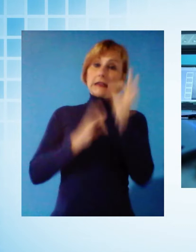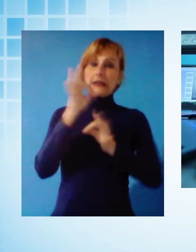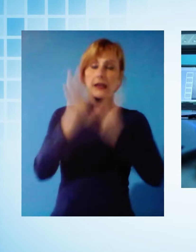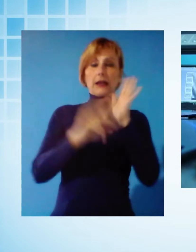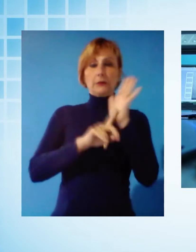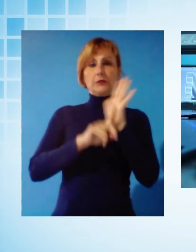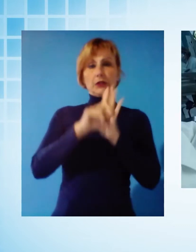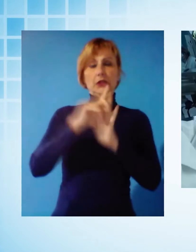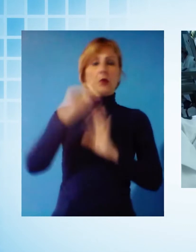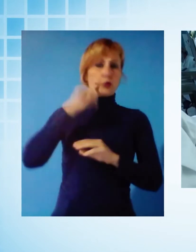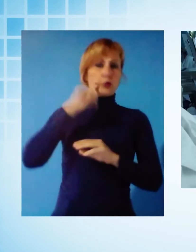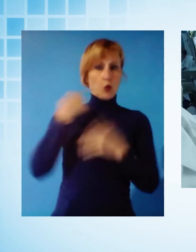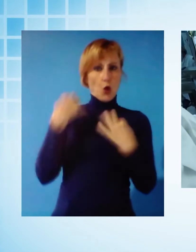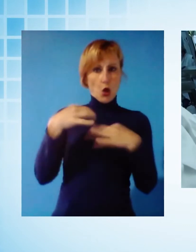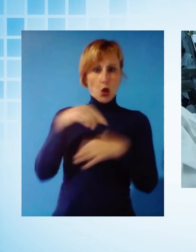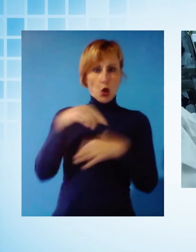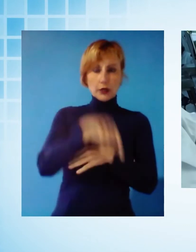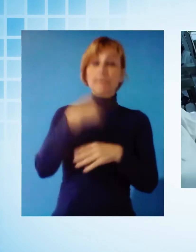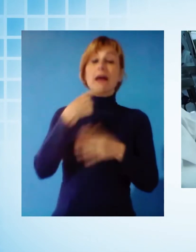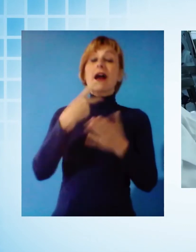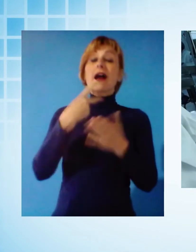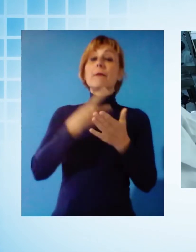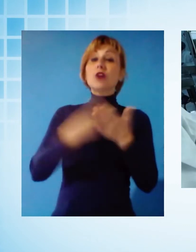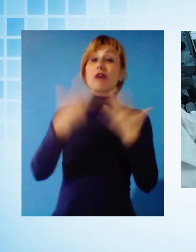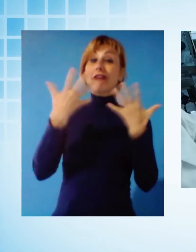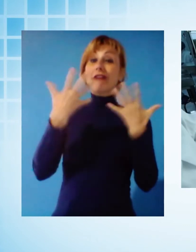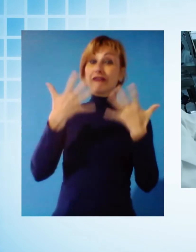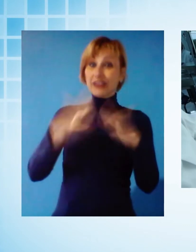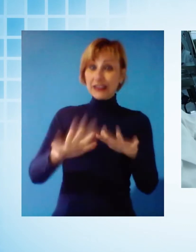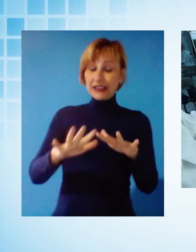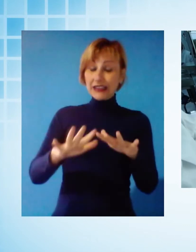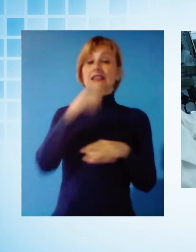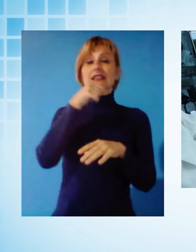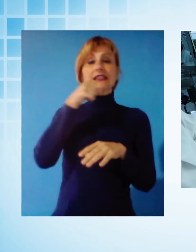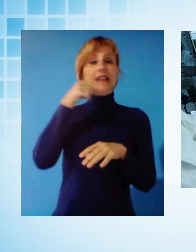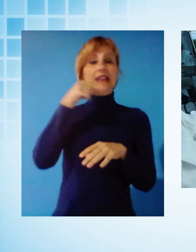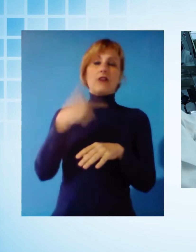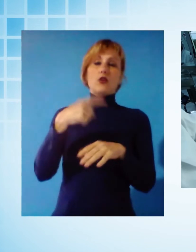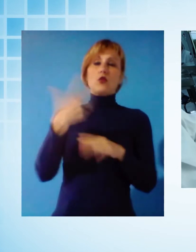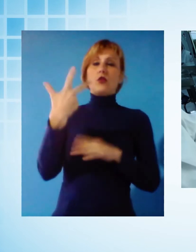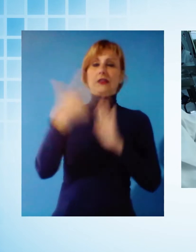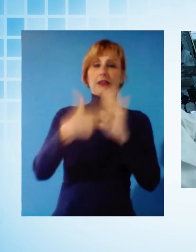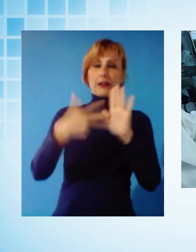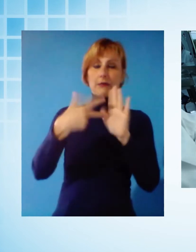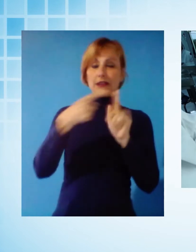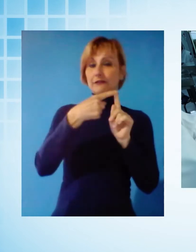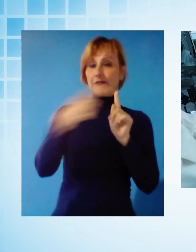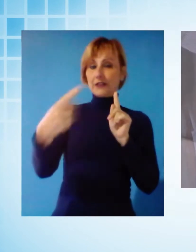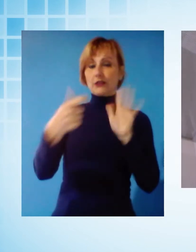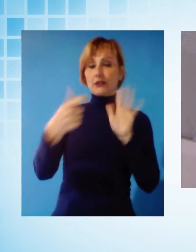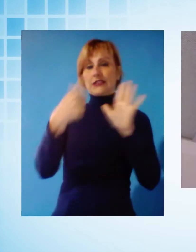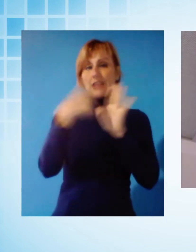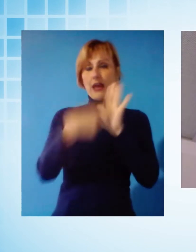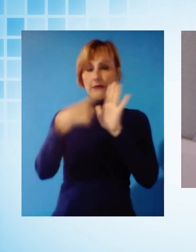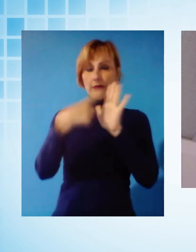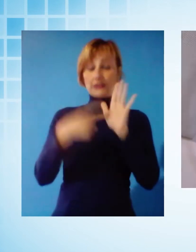dichiarare conclusa la sperimentazione occorreranno ancora dai 3 ai 6 mesi. Il professor Gringeri ha voluto sottolineare come